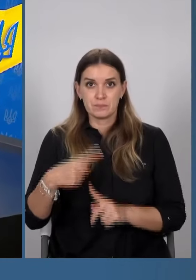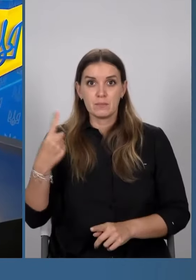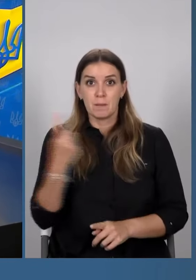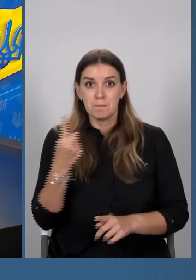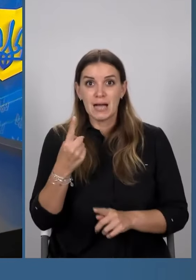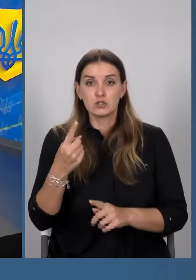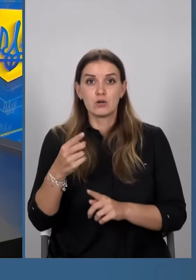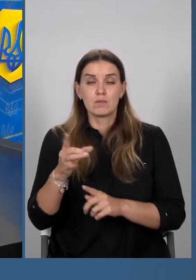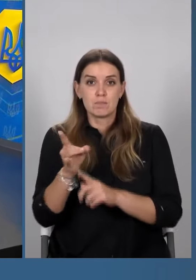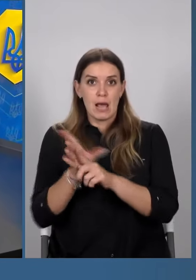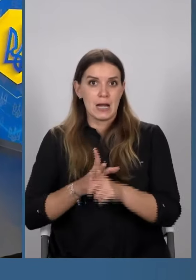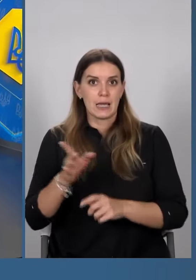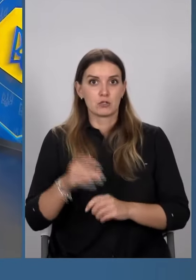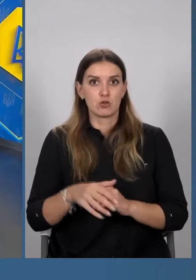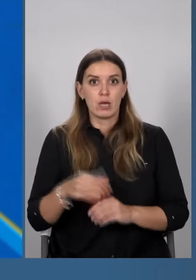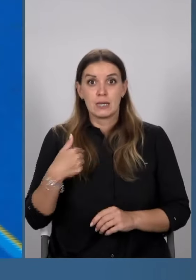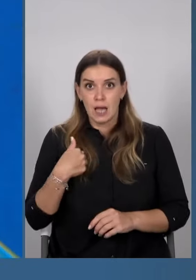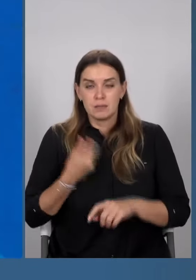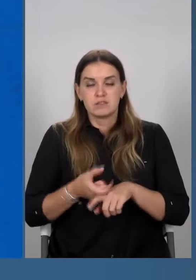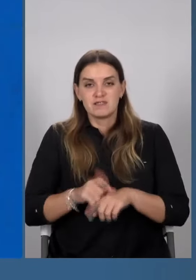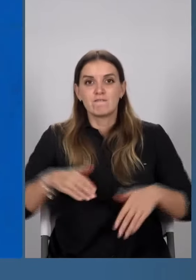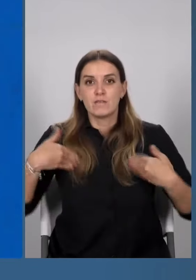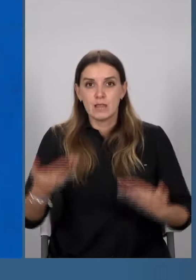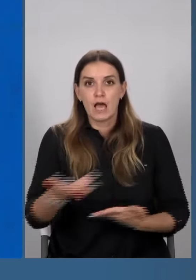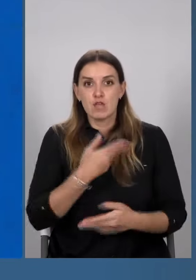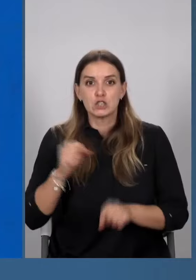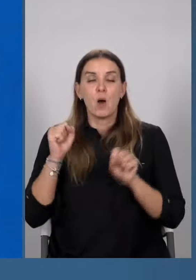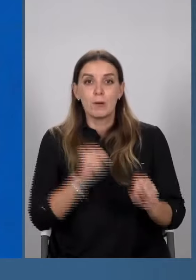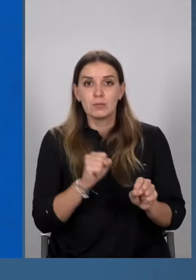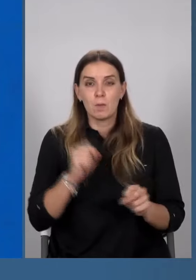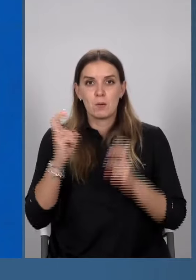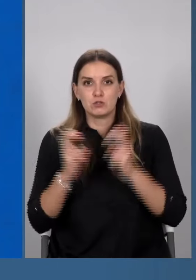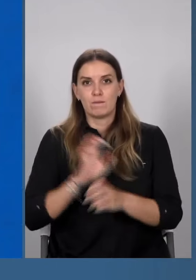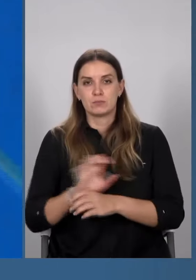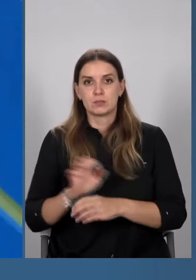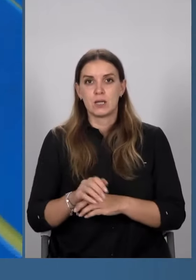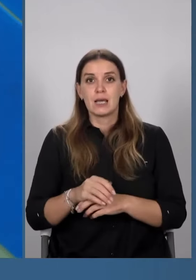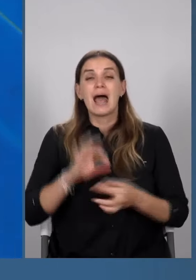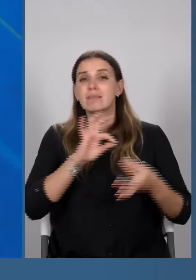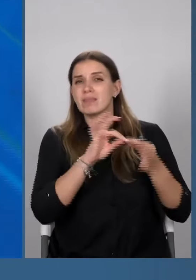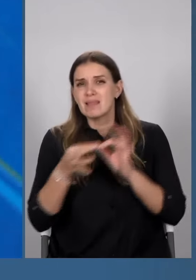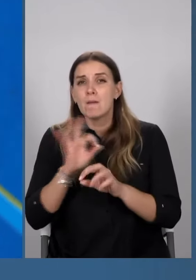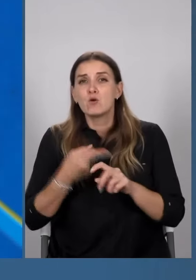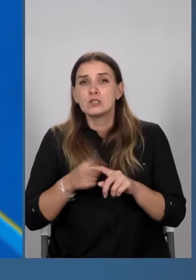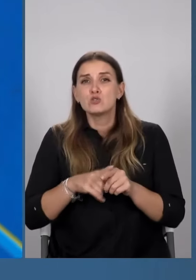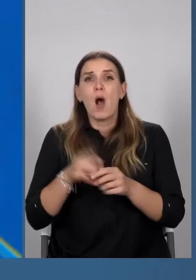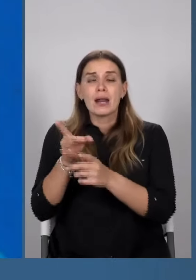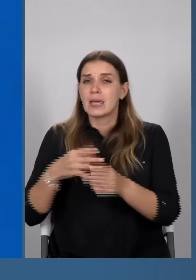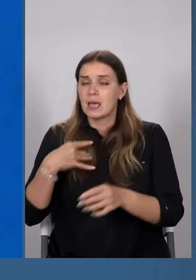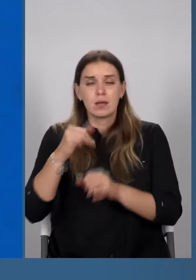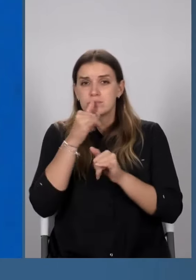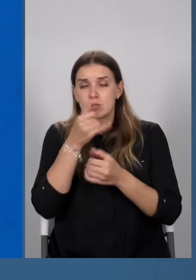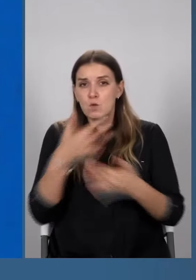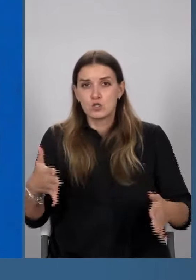балістичної української ракети. Я з цим вітаю наш оборонно-промисловий комплекс. Деталі про цю ракету більше не може